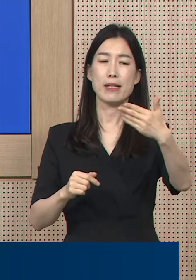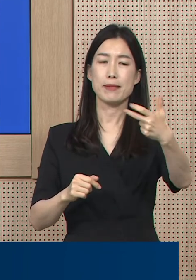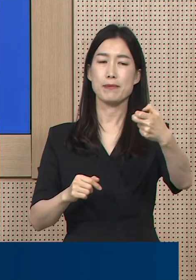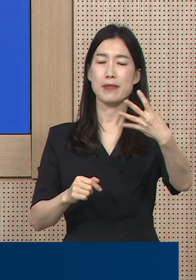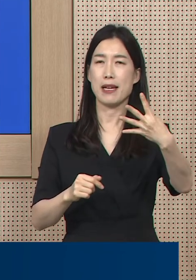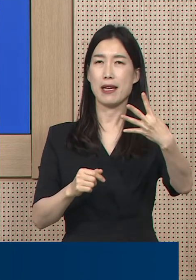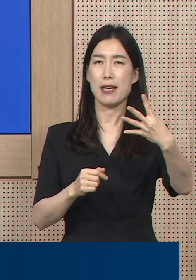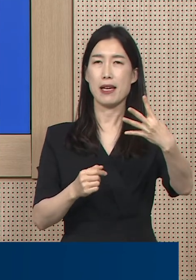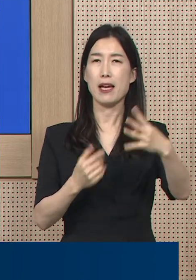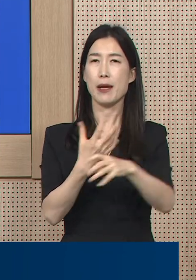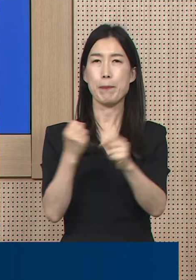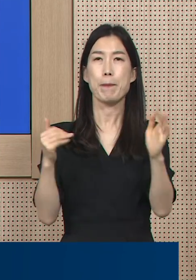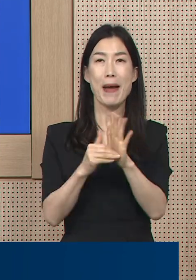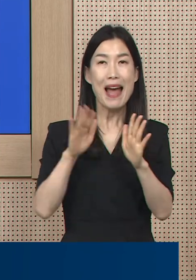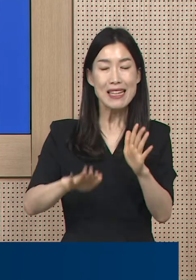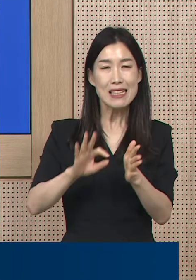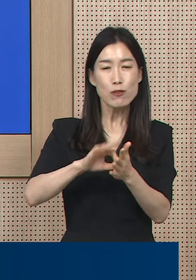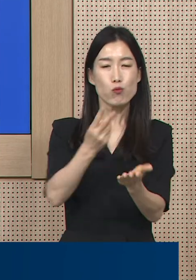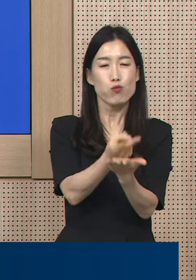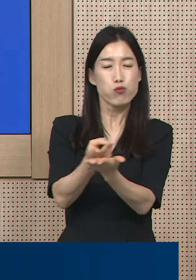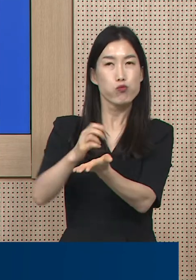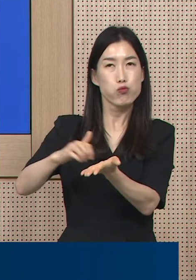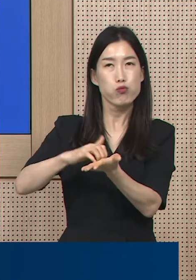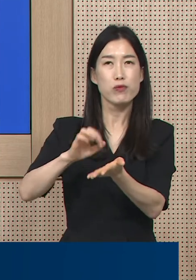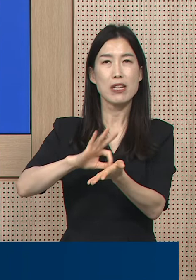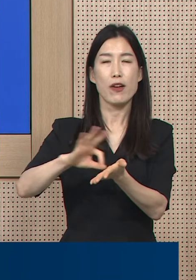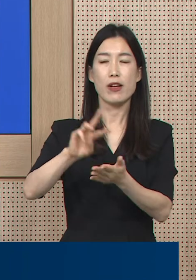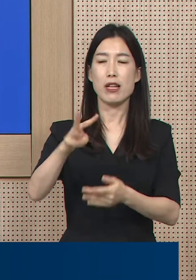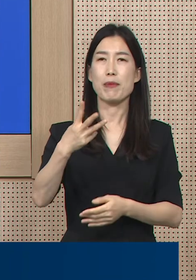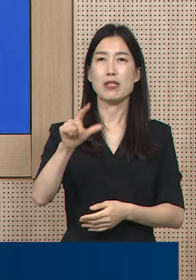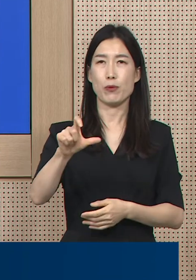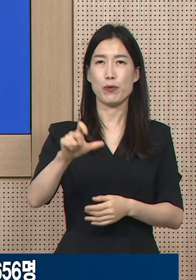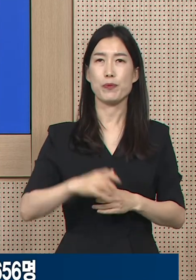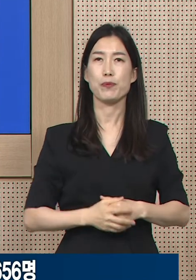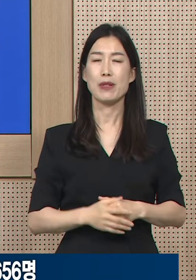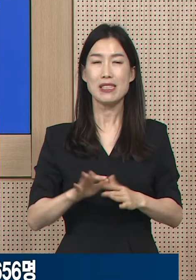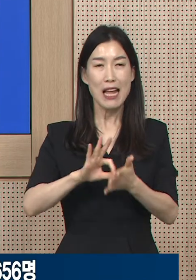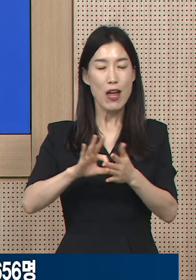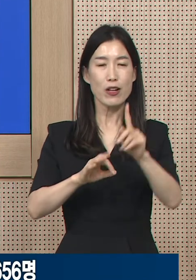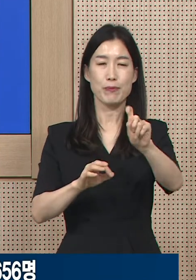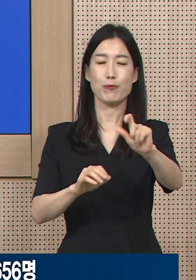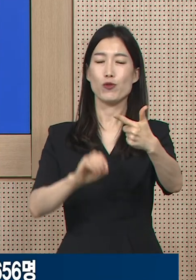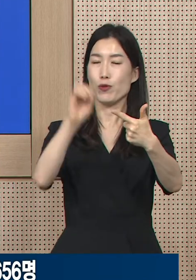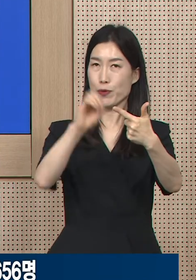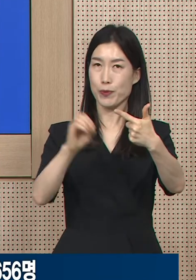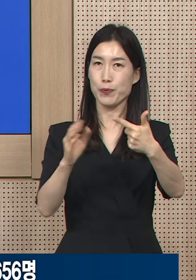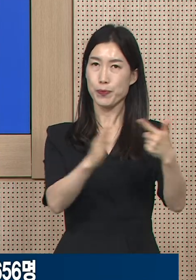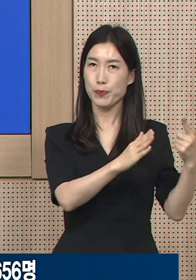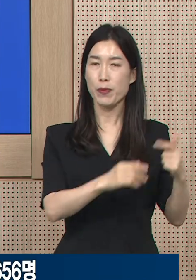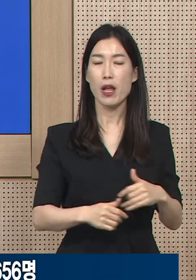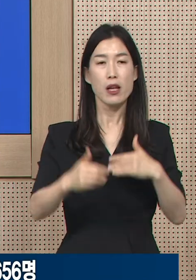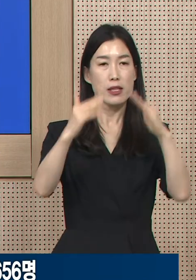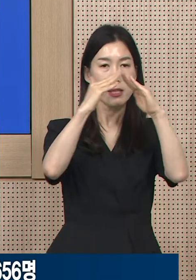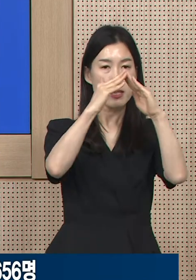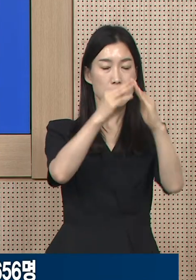있으며 병상 가동률은 16%입니다. 다음은 재택치료 운영 현황입니다. 7월 13일 18시